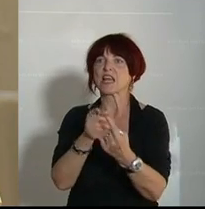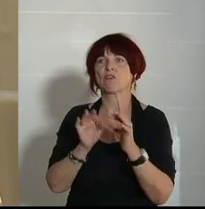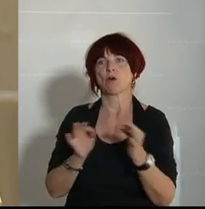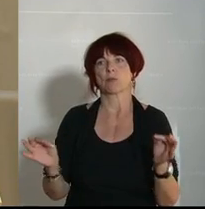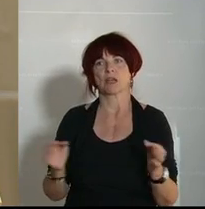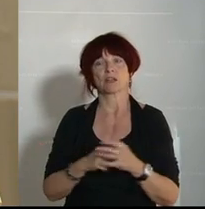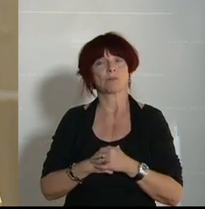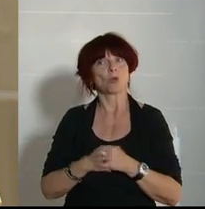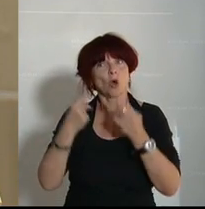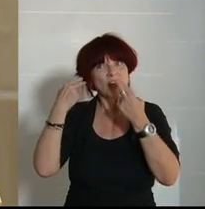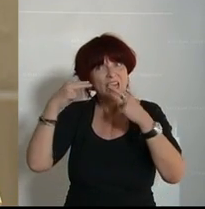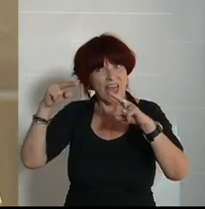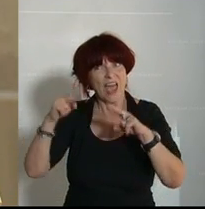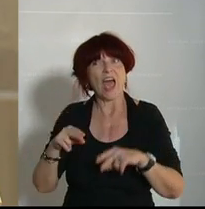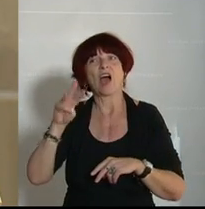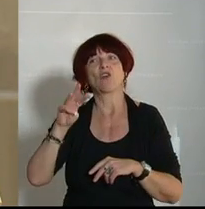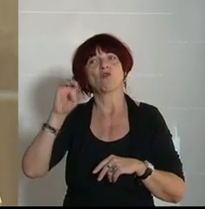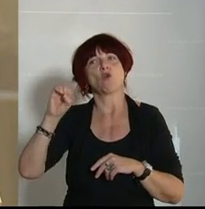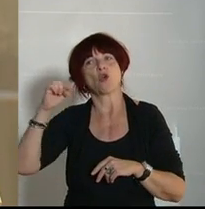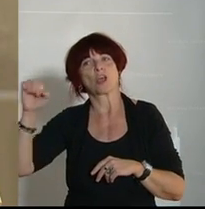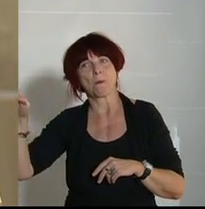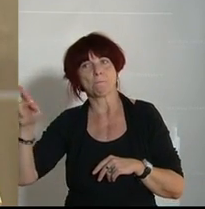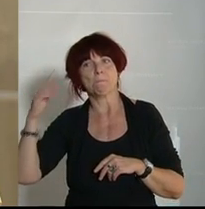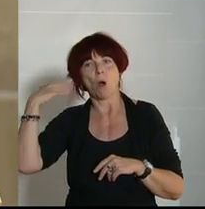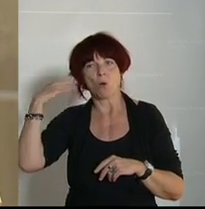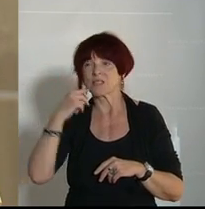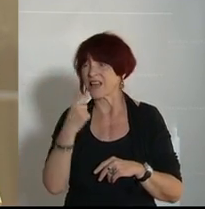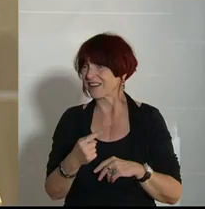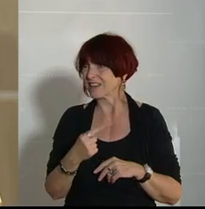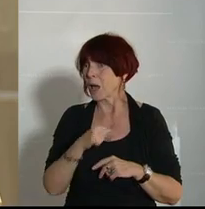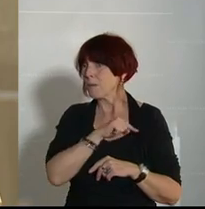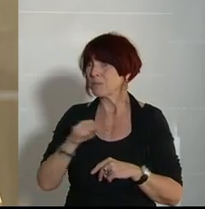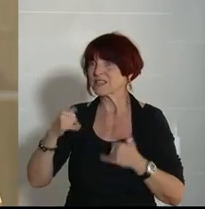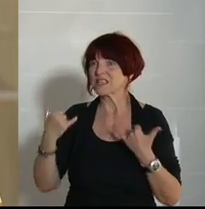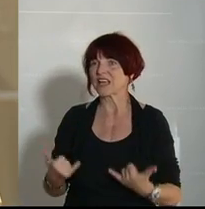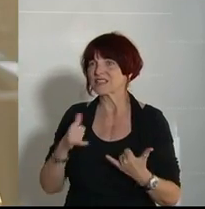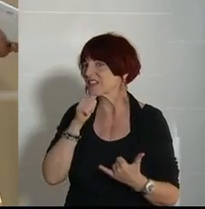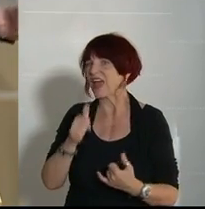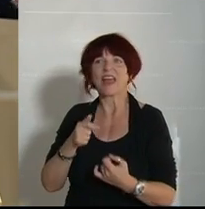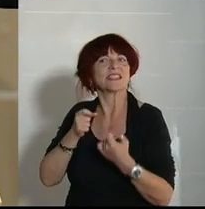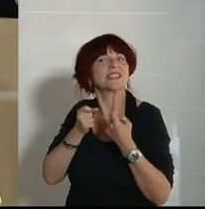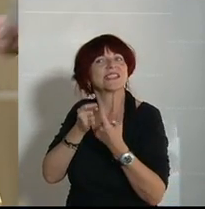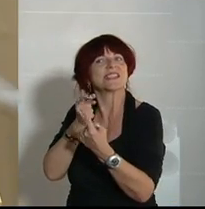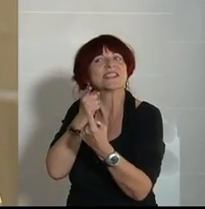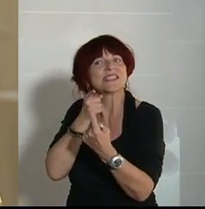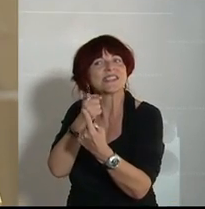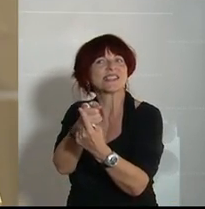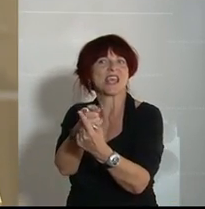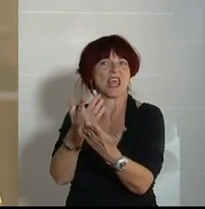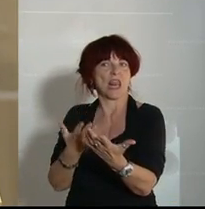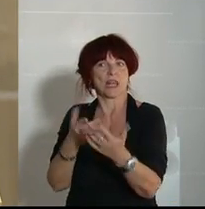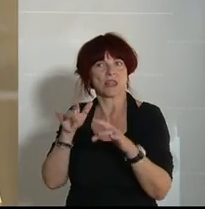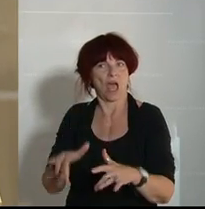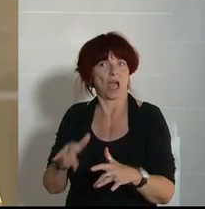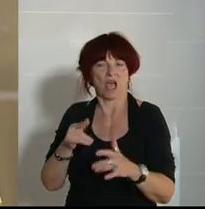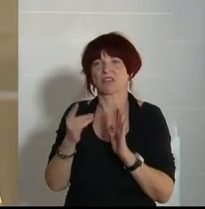sagt der Herr Wögerbauer, bis jetzt ist es nicht gelungen, ein klares Ziel zu definieren. Das heißt, er hat private Probleme, wo wir nicht wissen, wie ihn die beruflich beeinflussen.